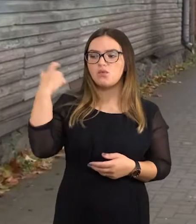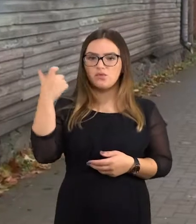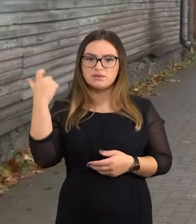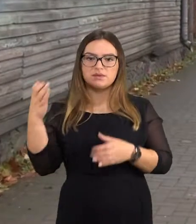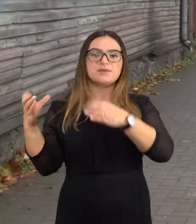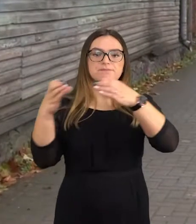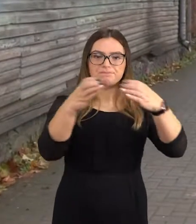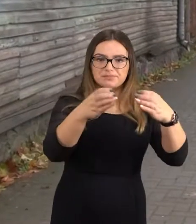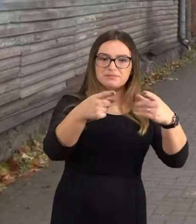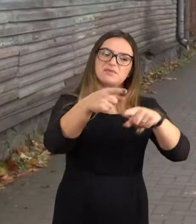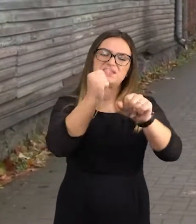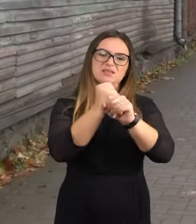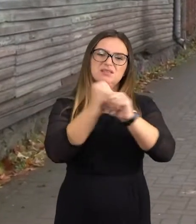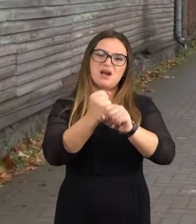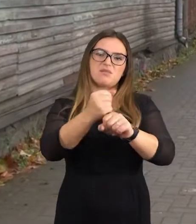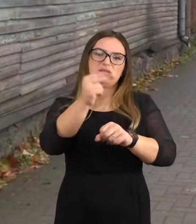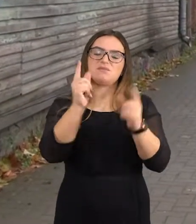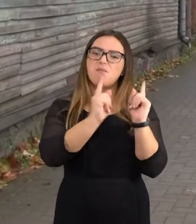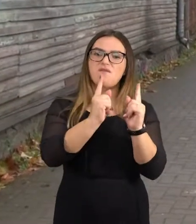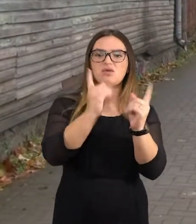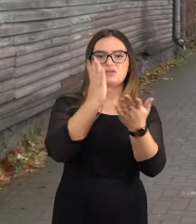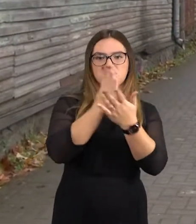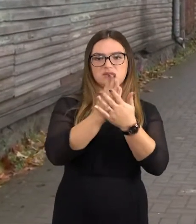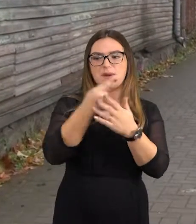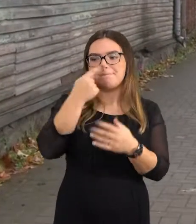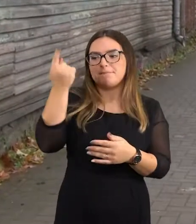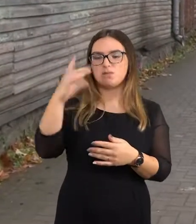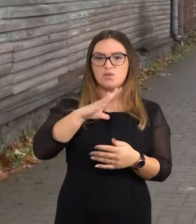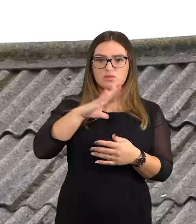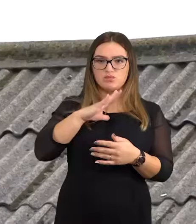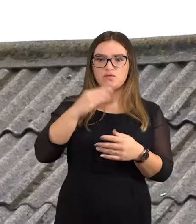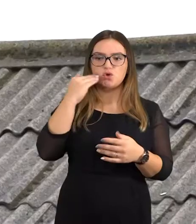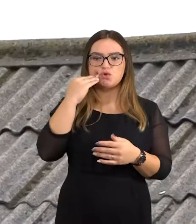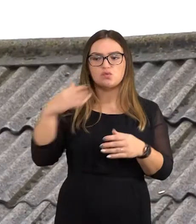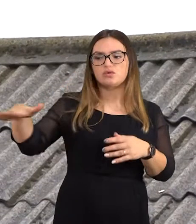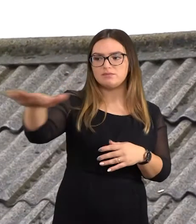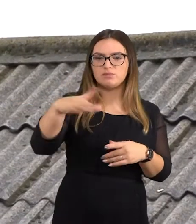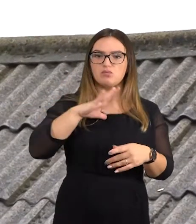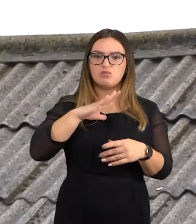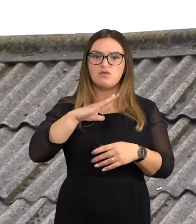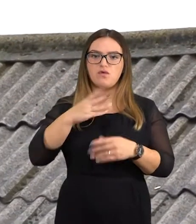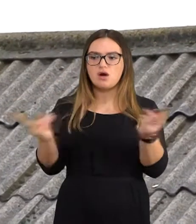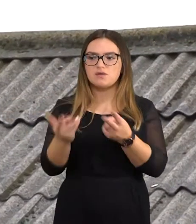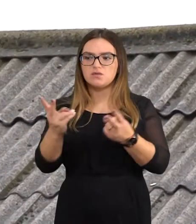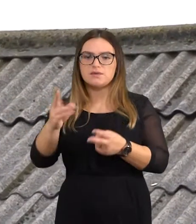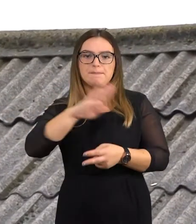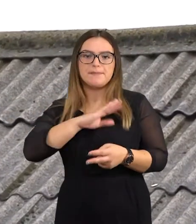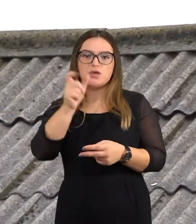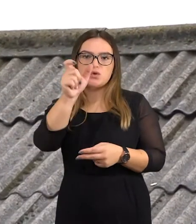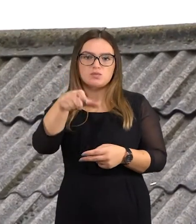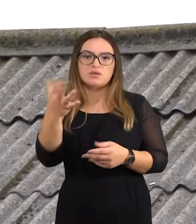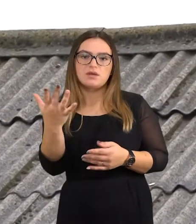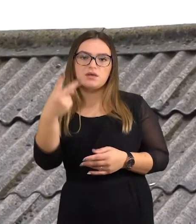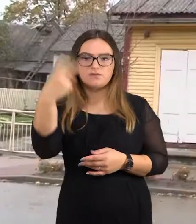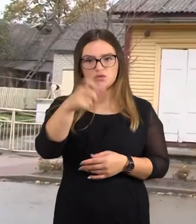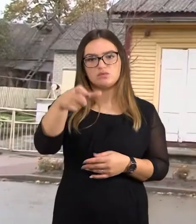sugnėgesių gelbėtojų darbo krūvis nemažas, darbas pavojingas ir sunkus, skaudi praeitų metų statistika, kai vienčiūlių apskritėgais ruose žuvo 20 žmonių paragino